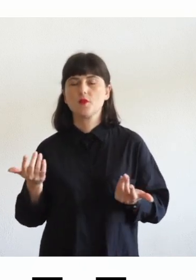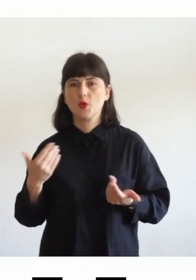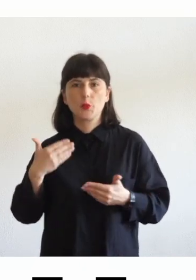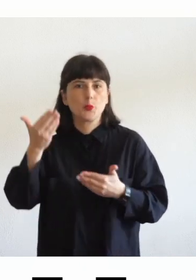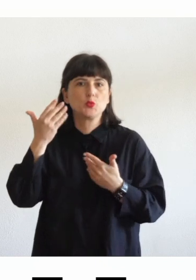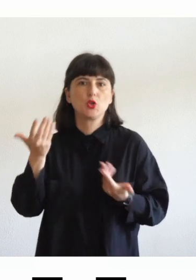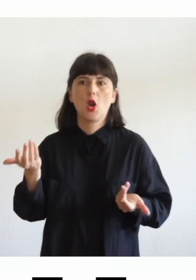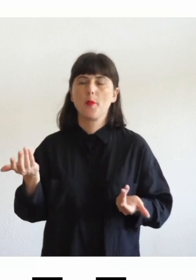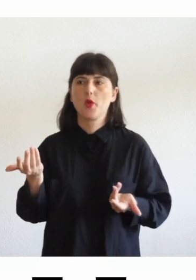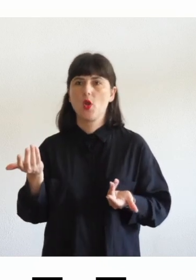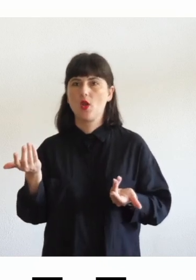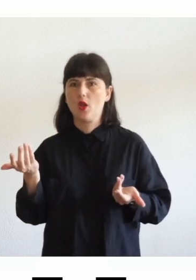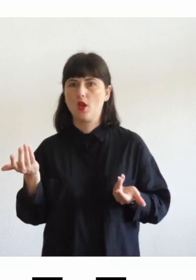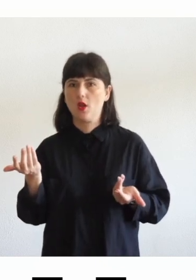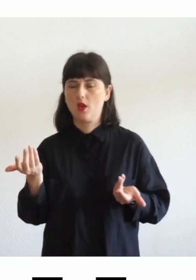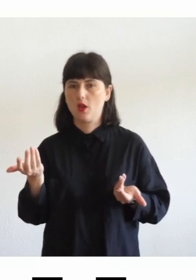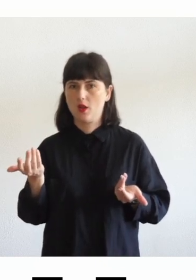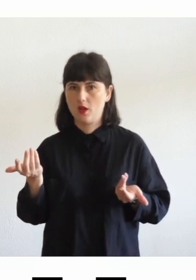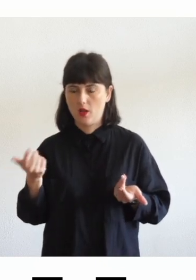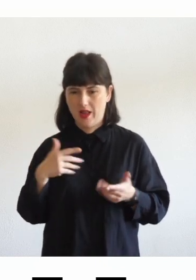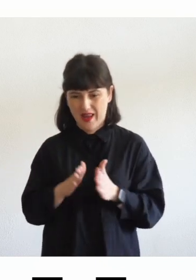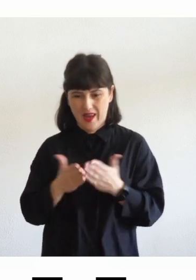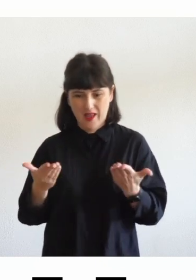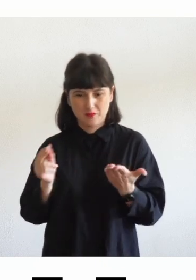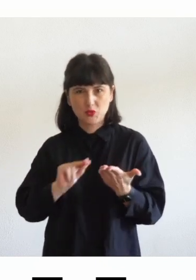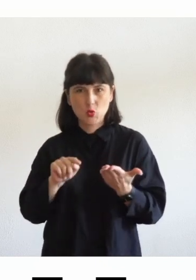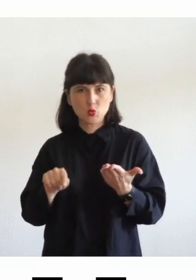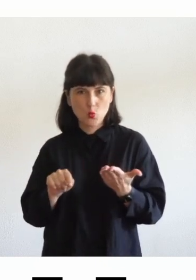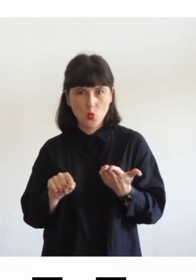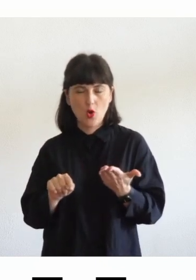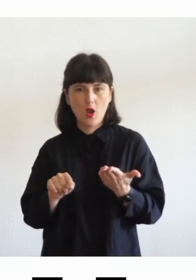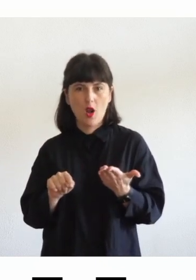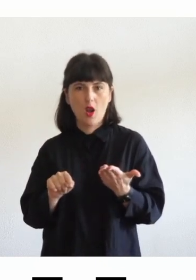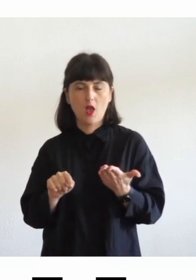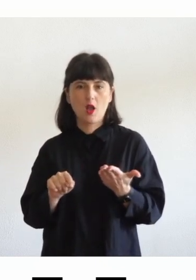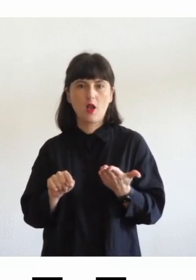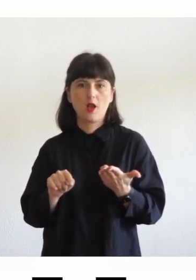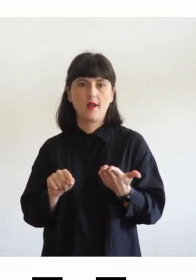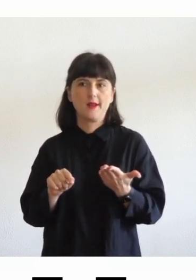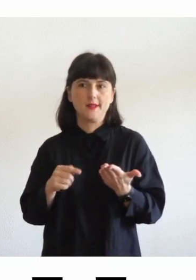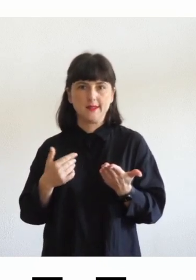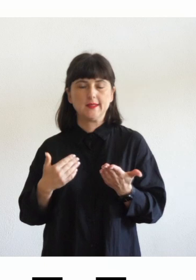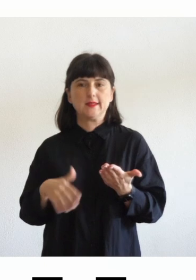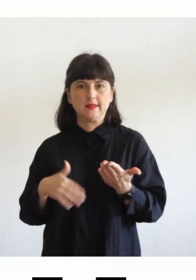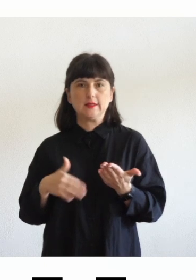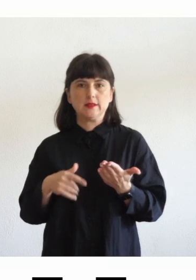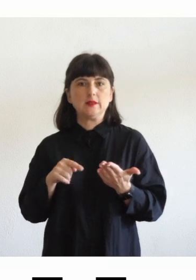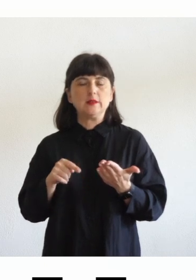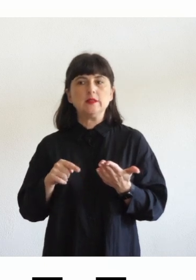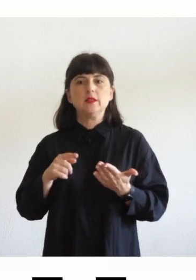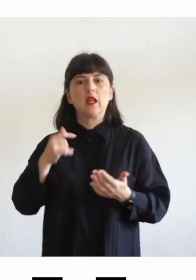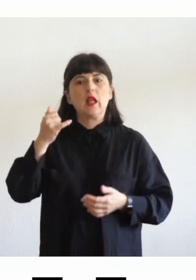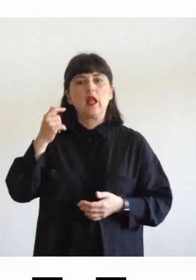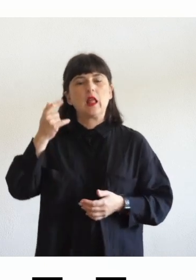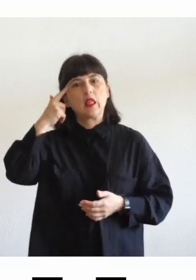che poi la il libro scolastico poi in questo secondo me sull'intelligenza